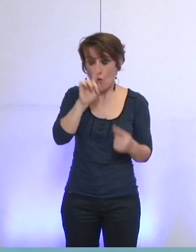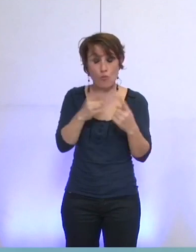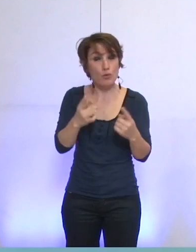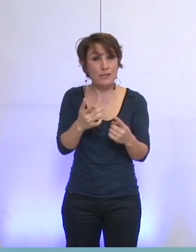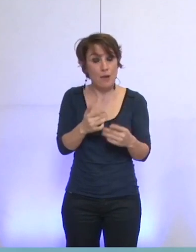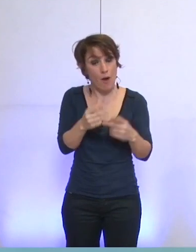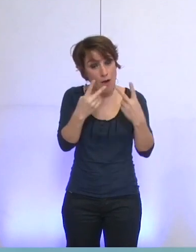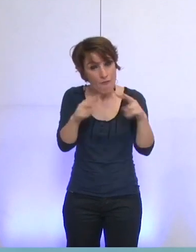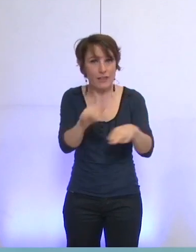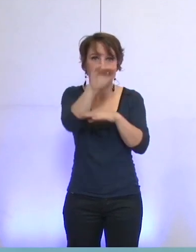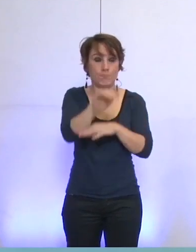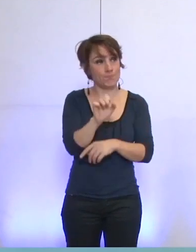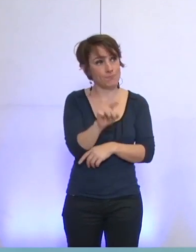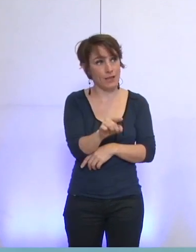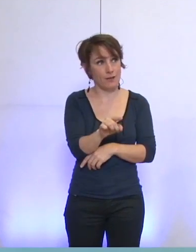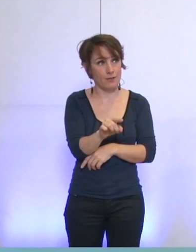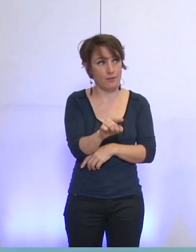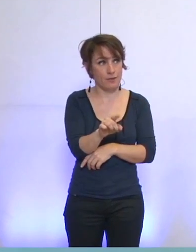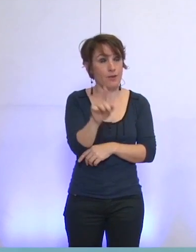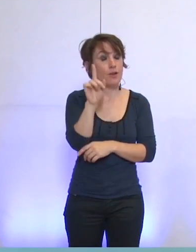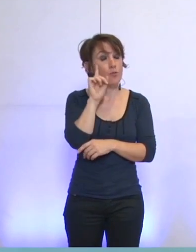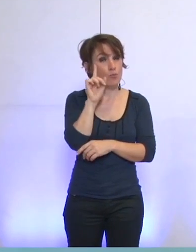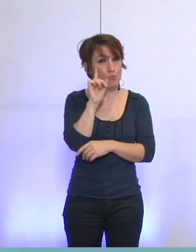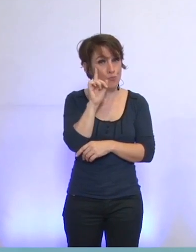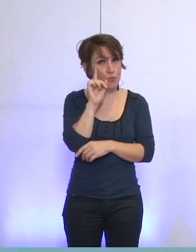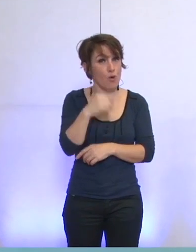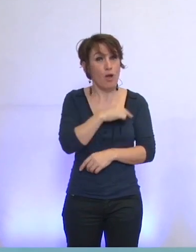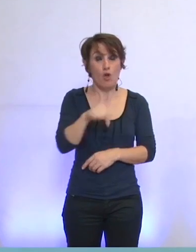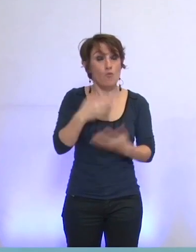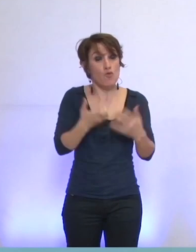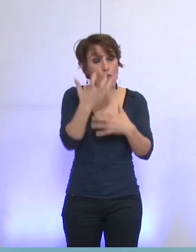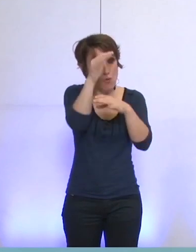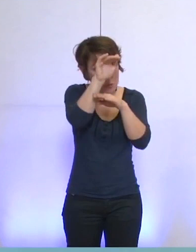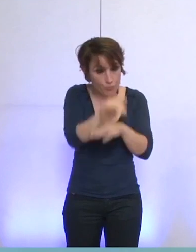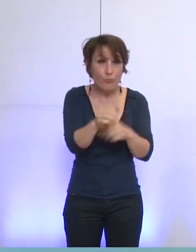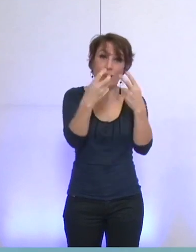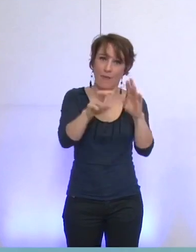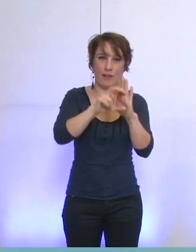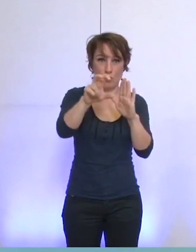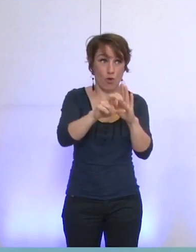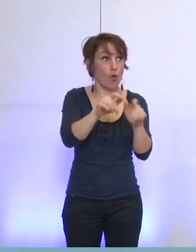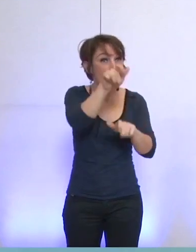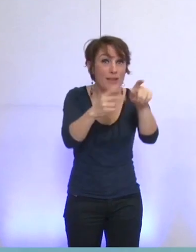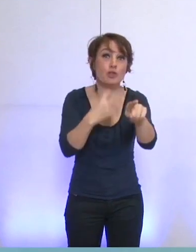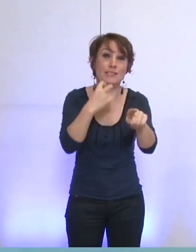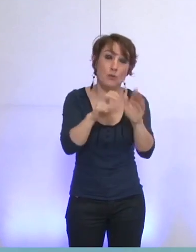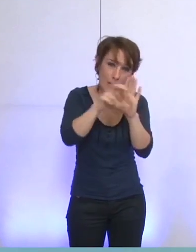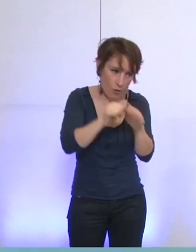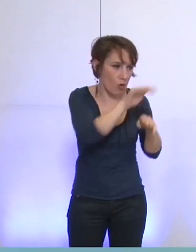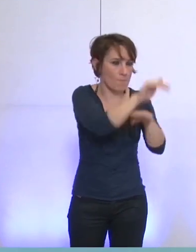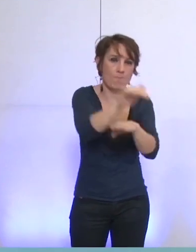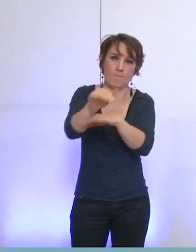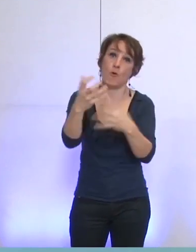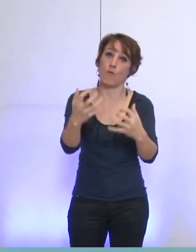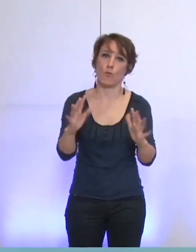puisque l'objectif est bien de défendre l'intérêt de la ville de Grenoble et l'intérêt des grenoblois. Et